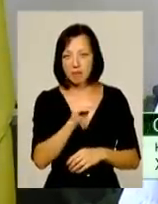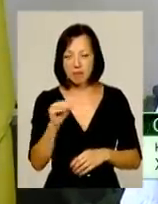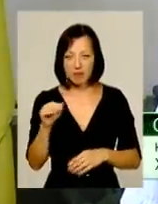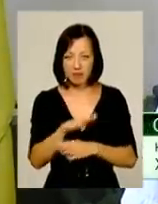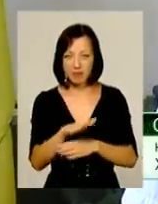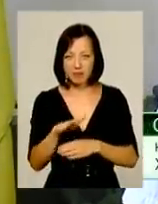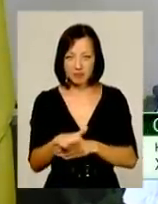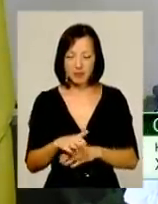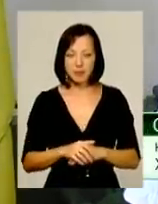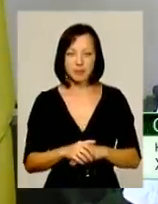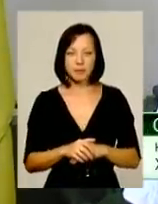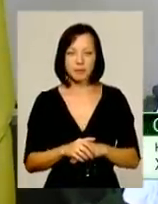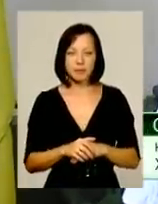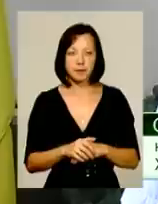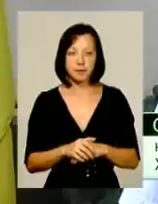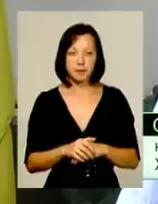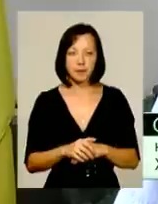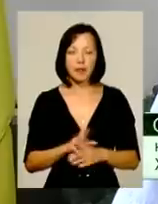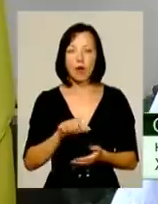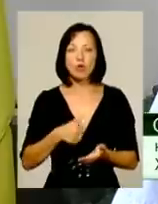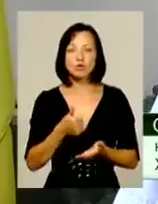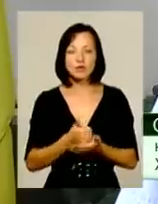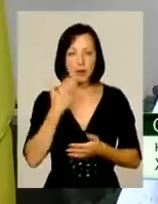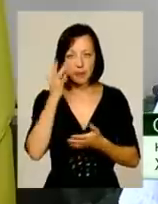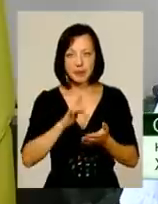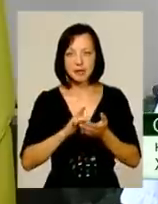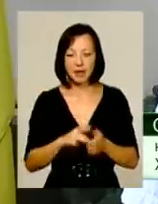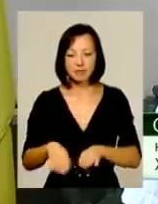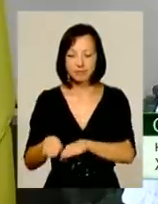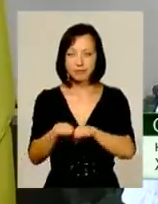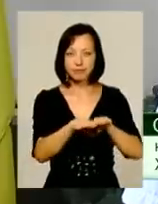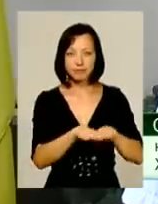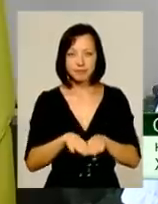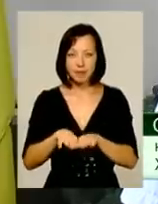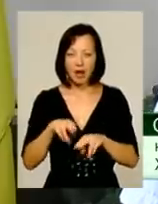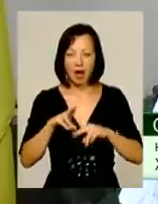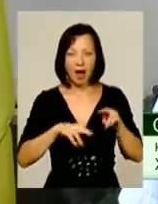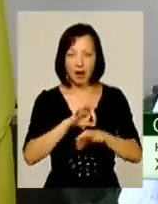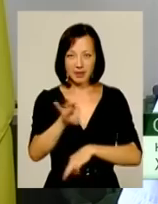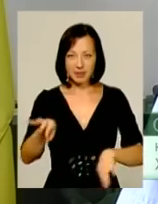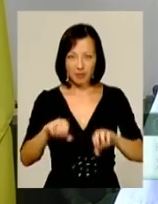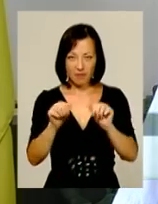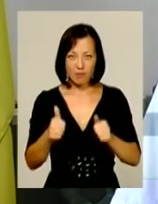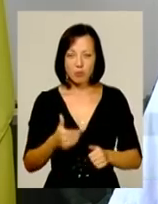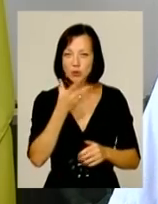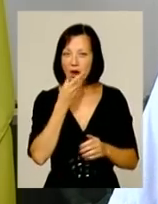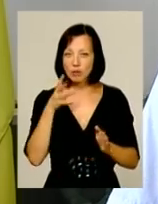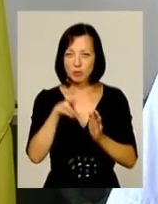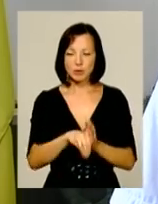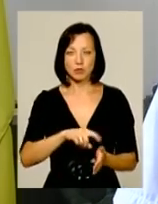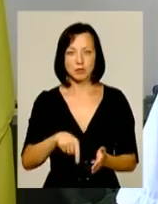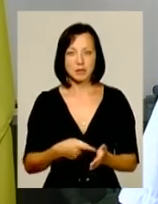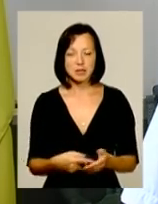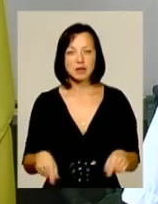тимчасових споруд. Тобто основна мета є приведення їх до єдиного архетипу, щоб вони гармінічно вписувалися в місто.